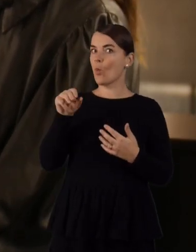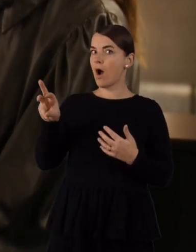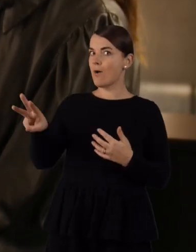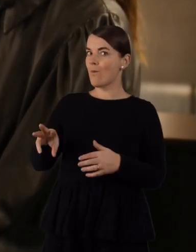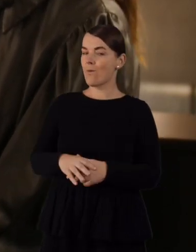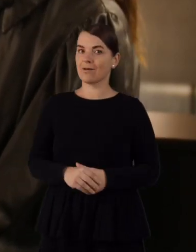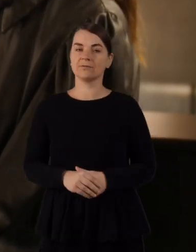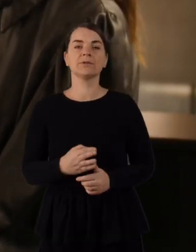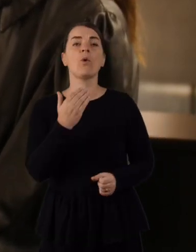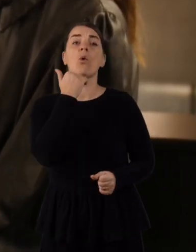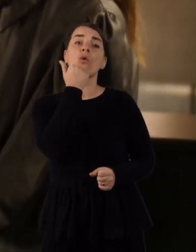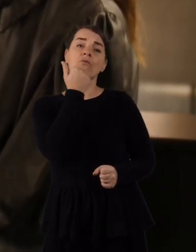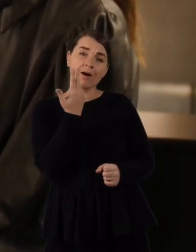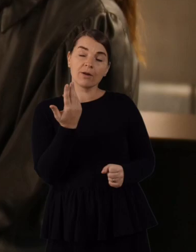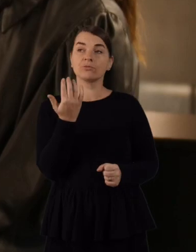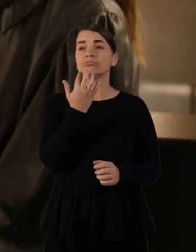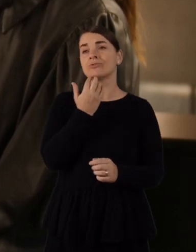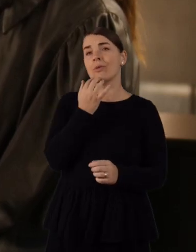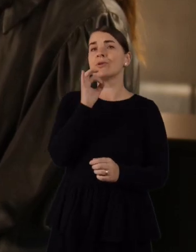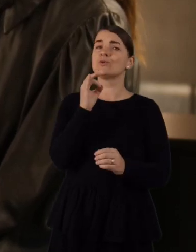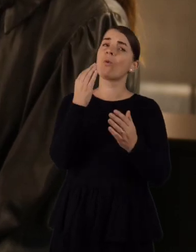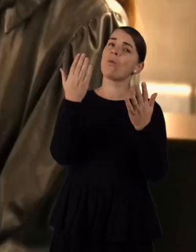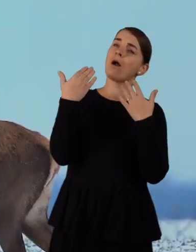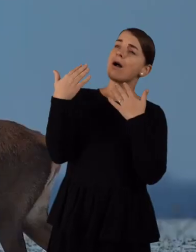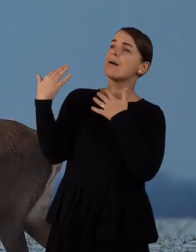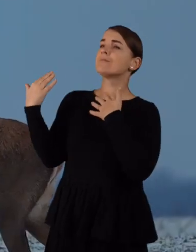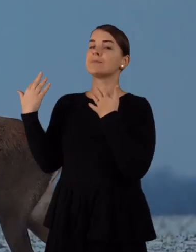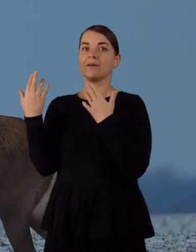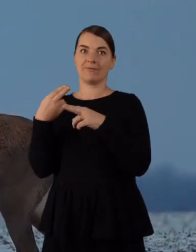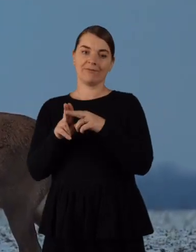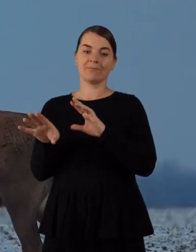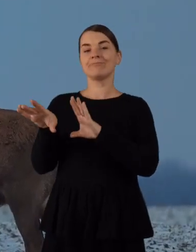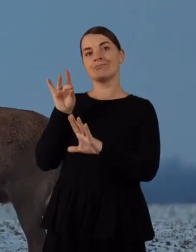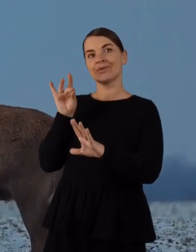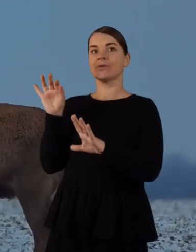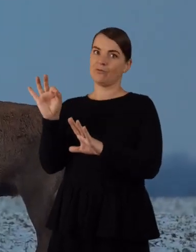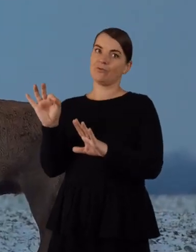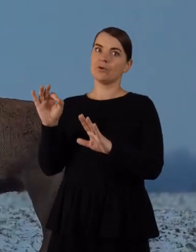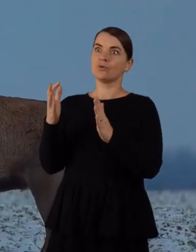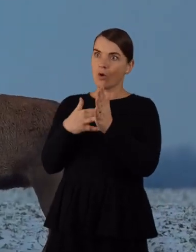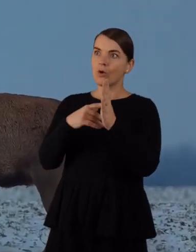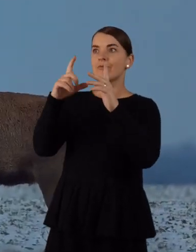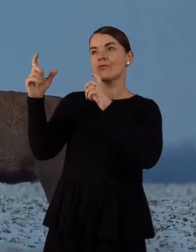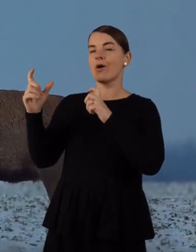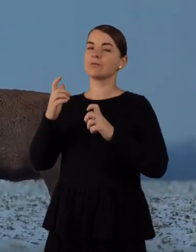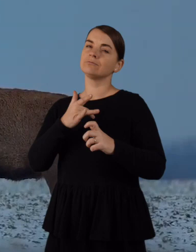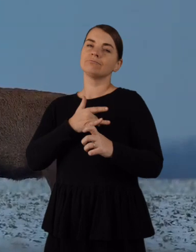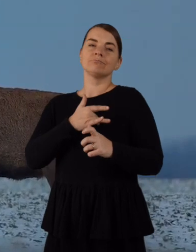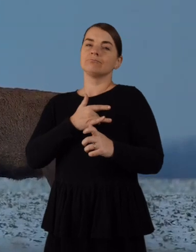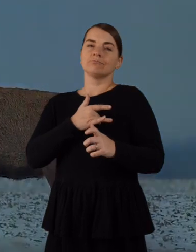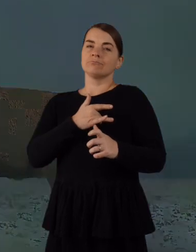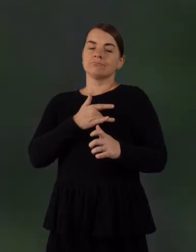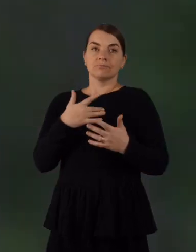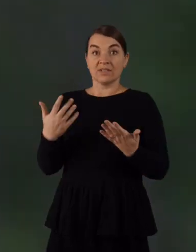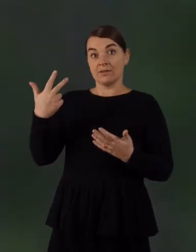buvo wow. O paskui pradėjau domėtis gamtą ir tada tapau gamtos fotografulis. Mes vis dar patiko fotografuoti ir jau dabar